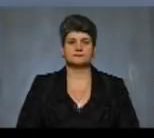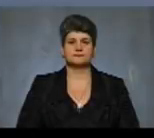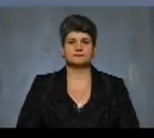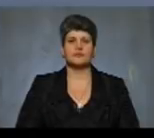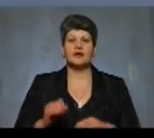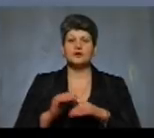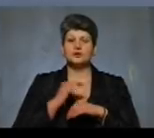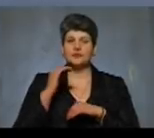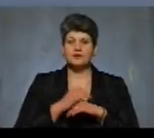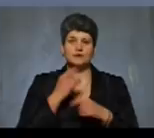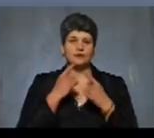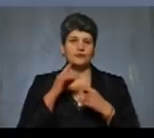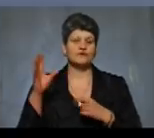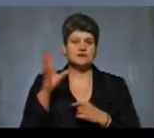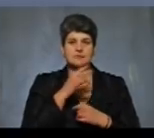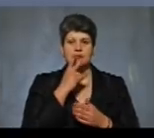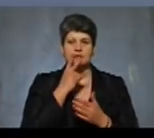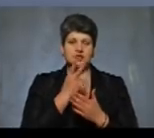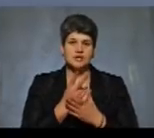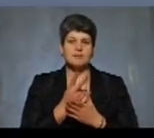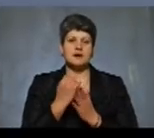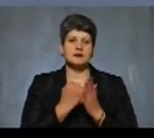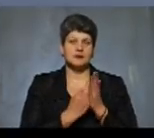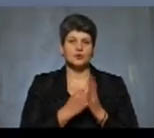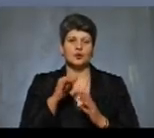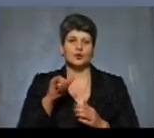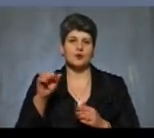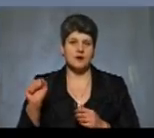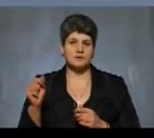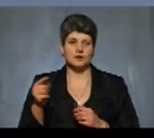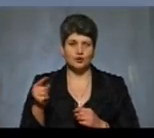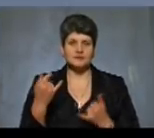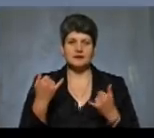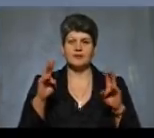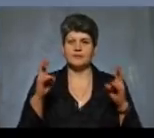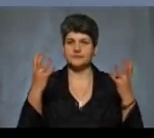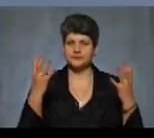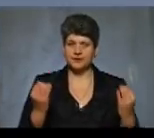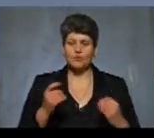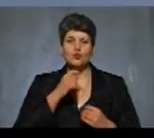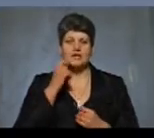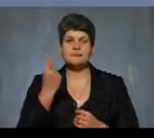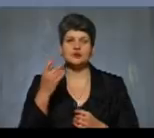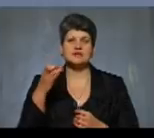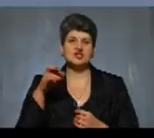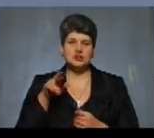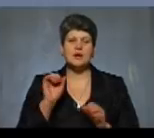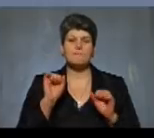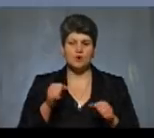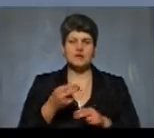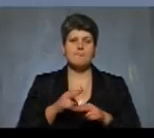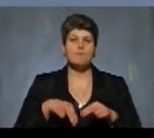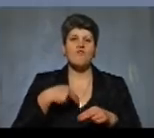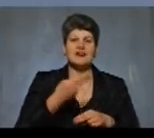Доброго вечора, кажу усім глядачам телеканалу ЮА Тернопіль. В ефірі програма «Тема дня». В Україні з 1 січня можна повертати